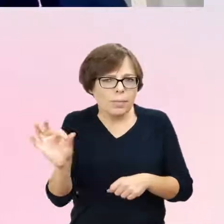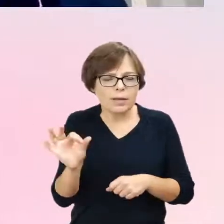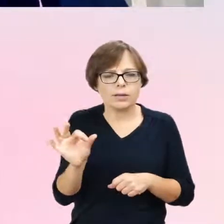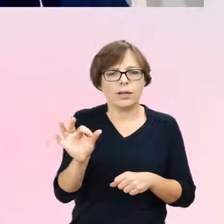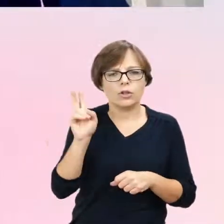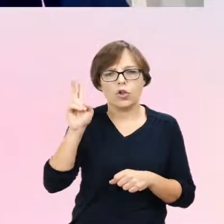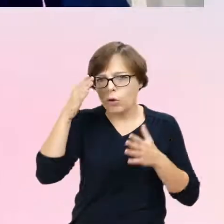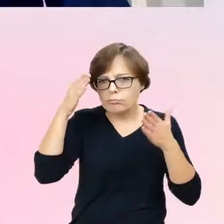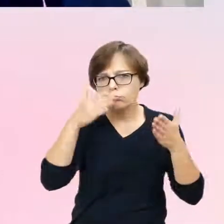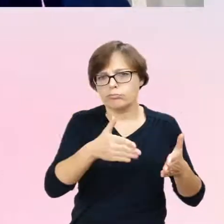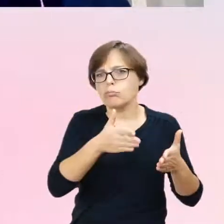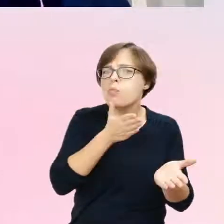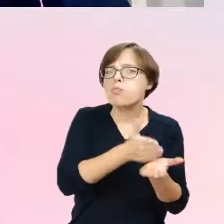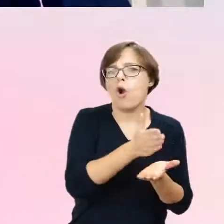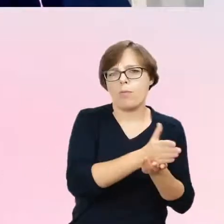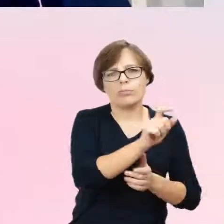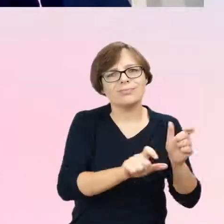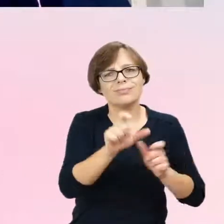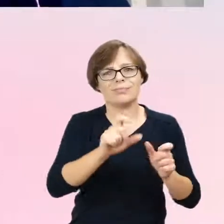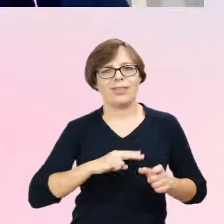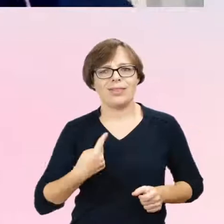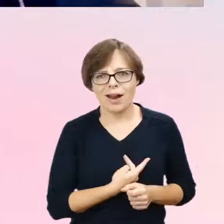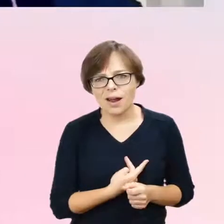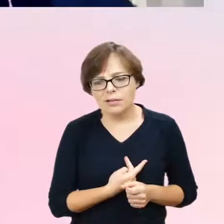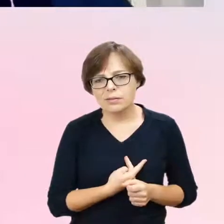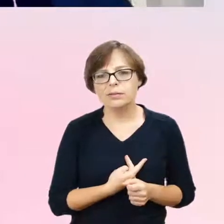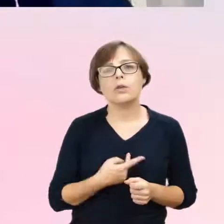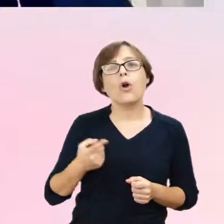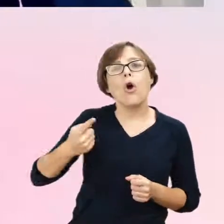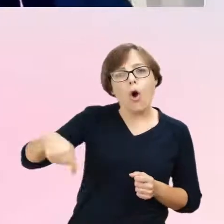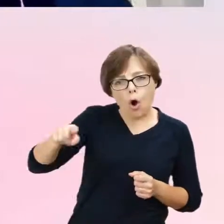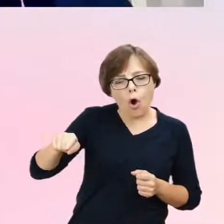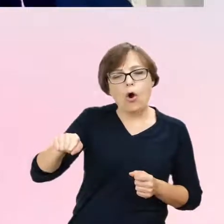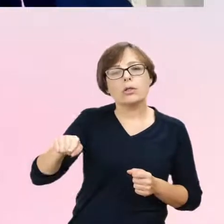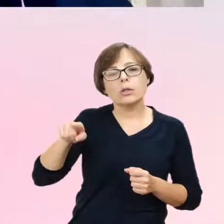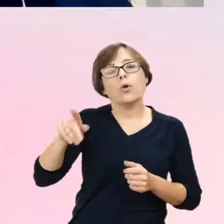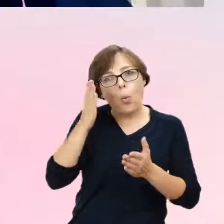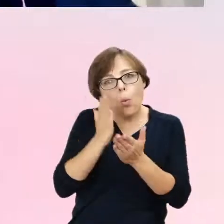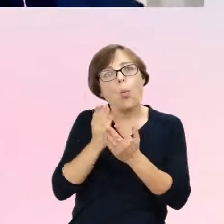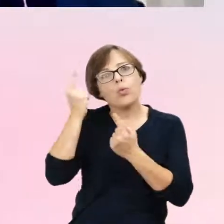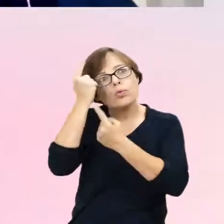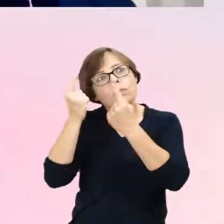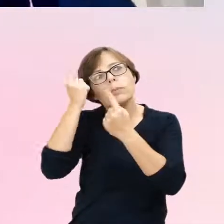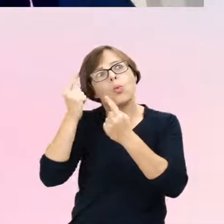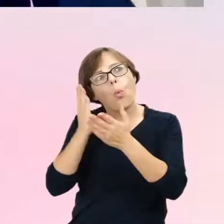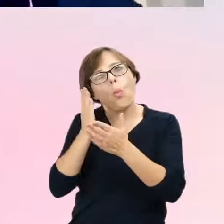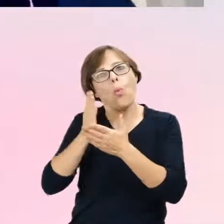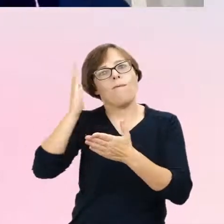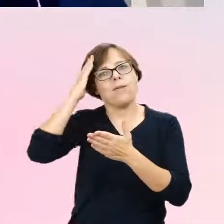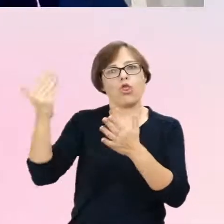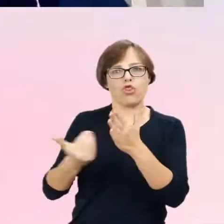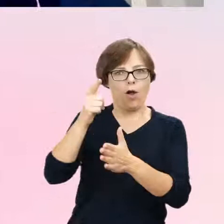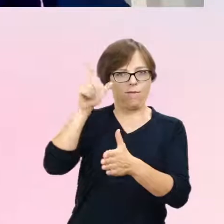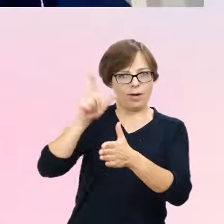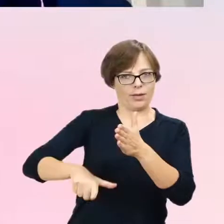specjalizują się w pomocy osobom transpłciowym, oni już są w tej klasyfikacji IT-D11, która będzie za